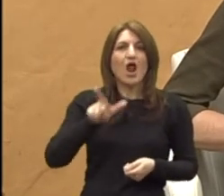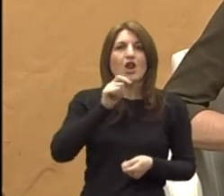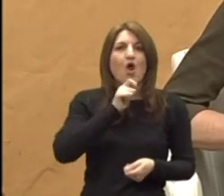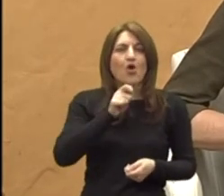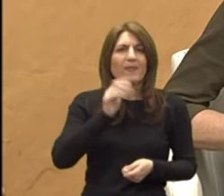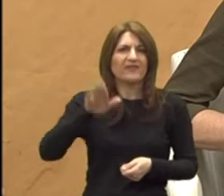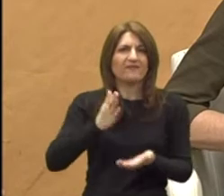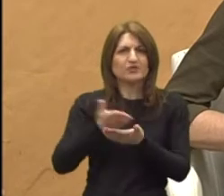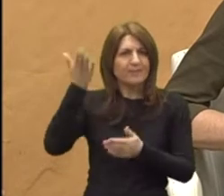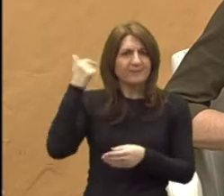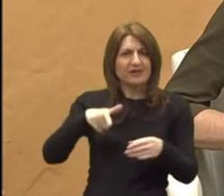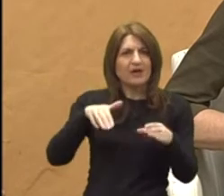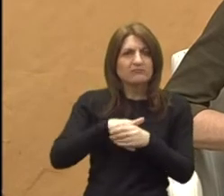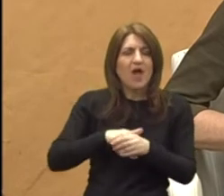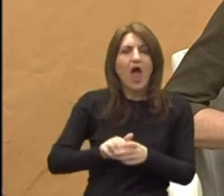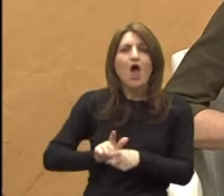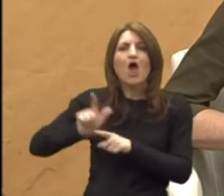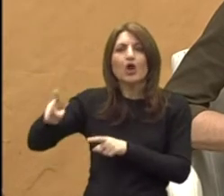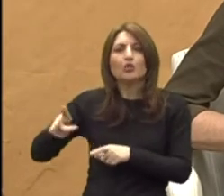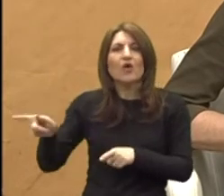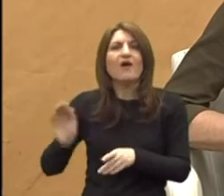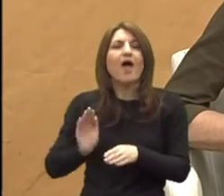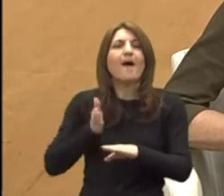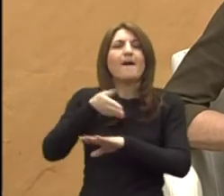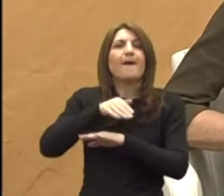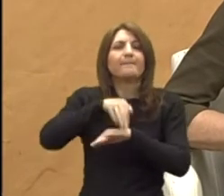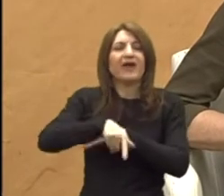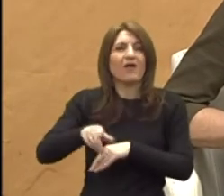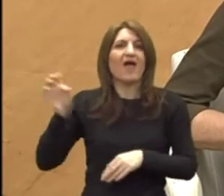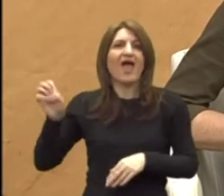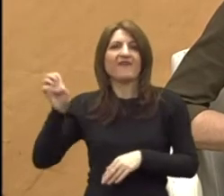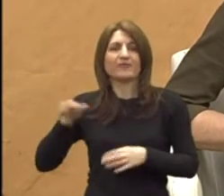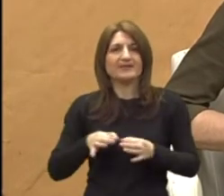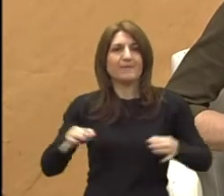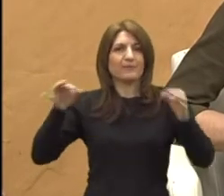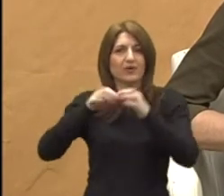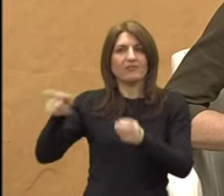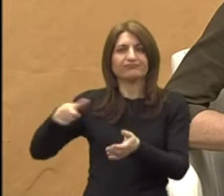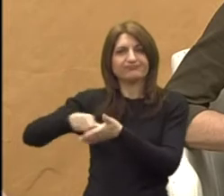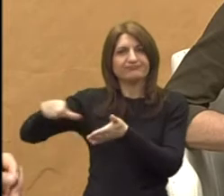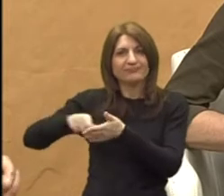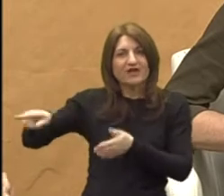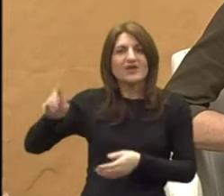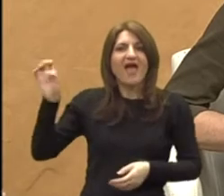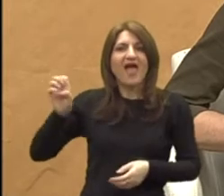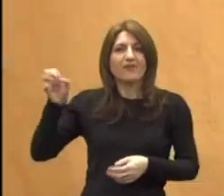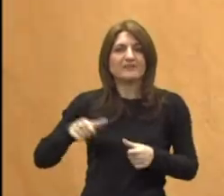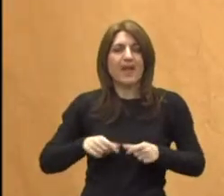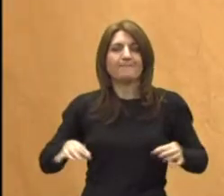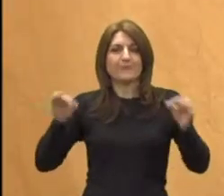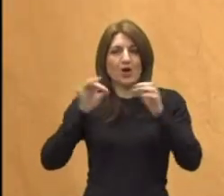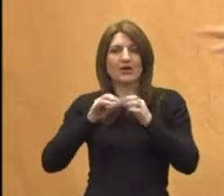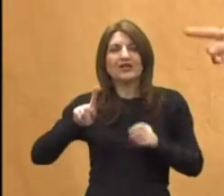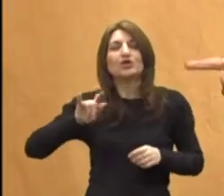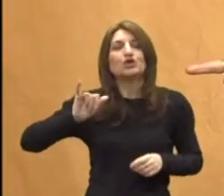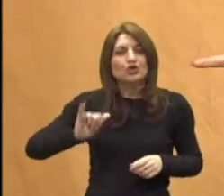od prije, a drugi je preko europskog projekta koji financira europski projekt. U pravome. I